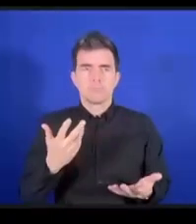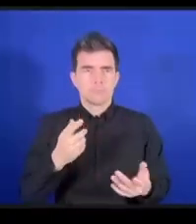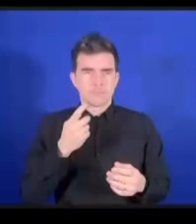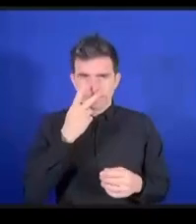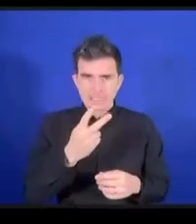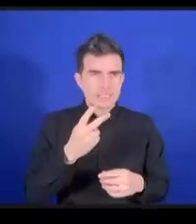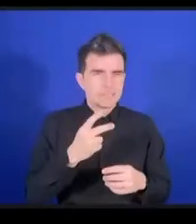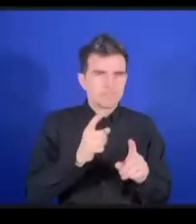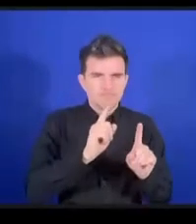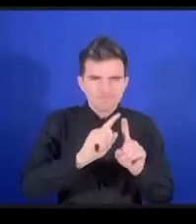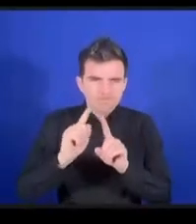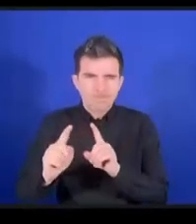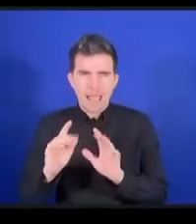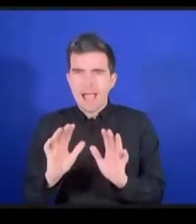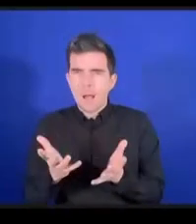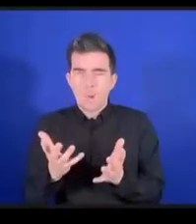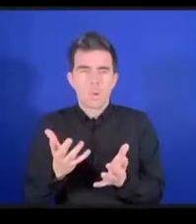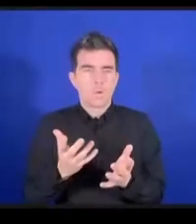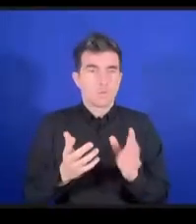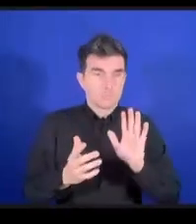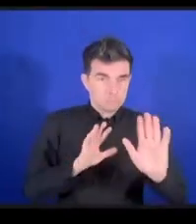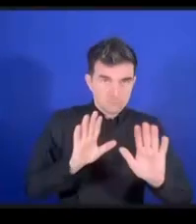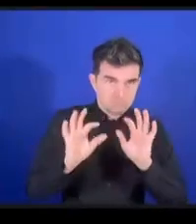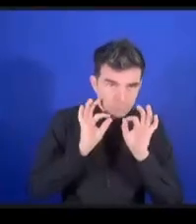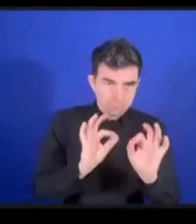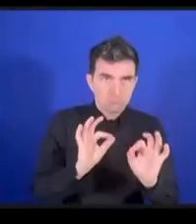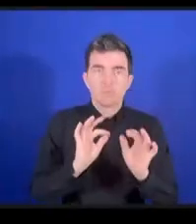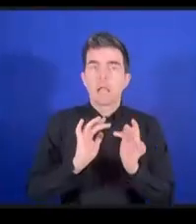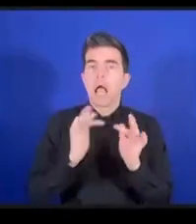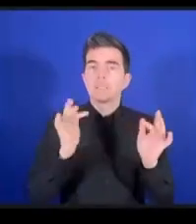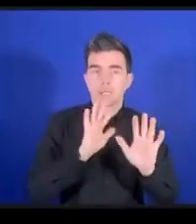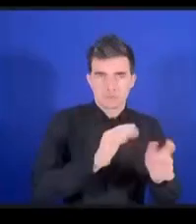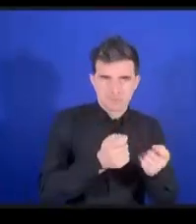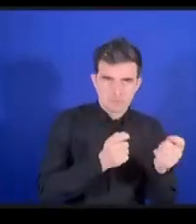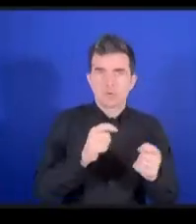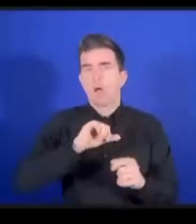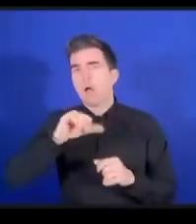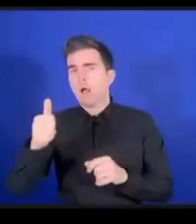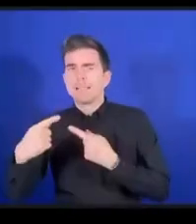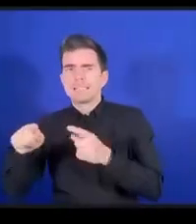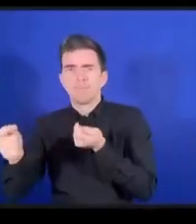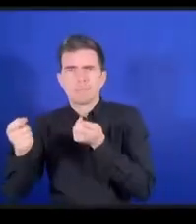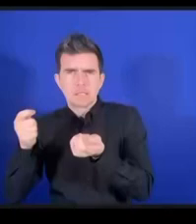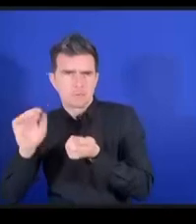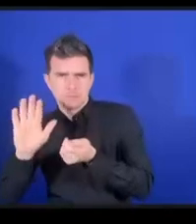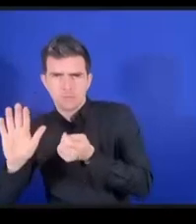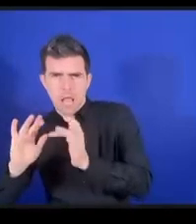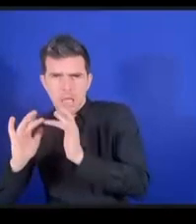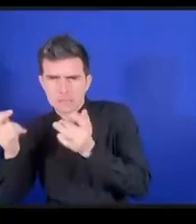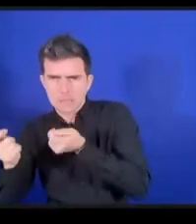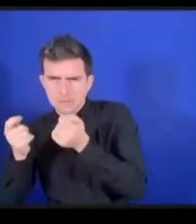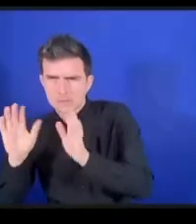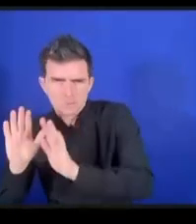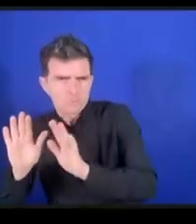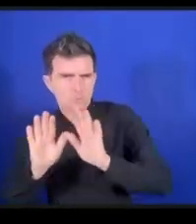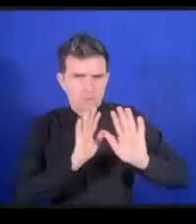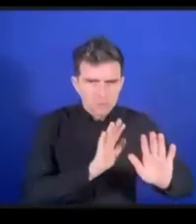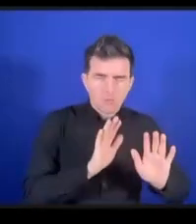いない攻撃だとかそして生成AIのプラットフームというものはそういったことに使えるわけですまた